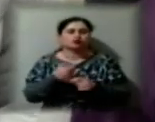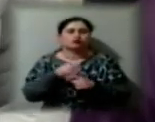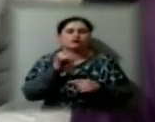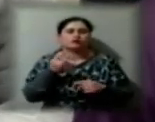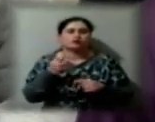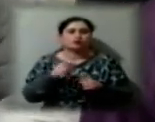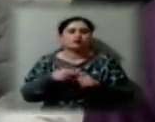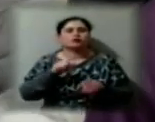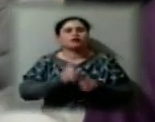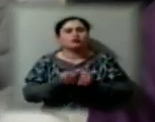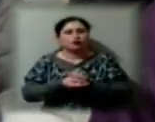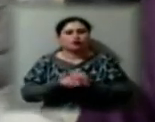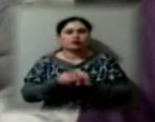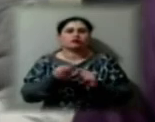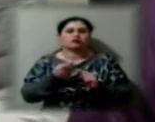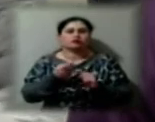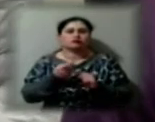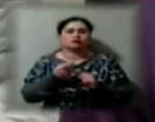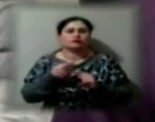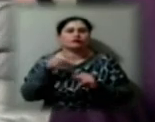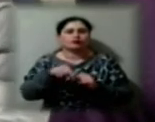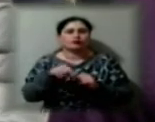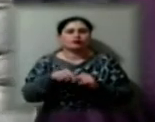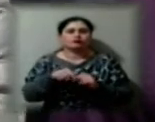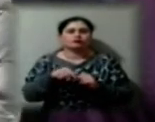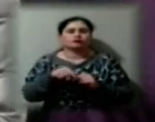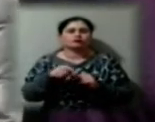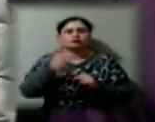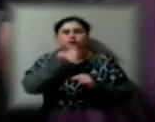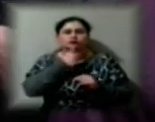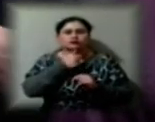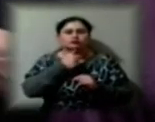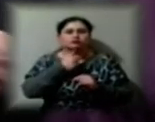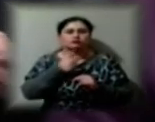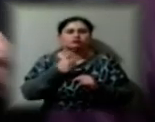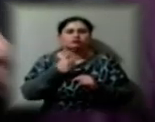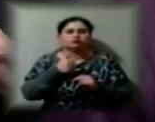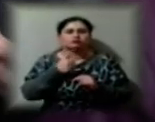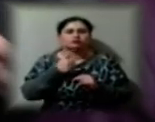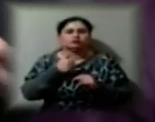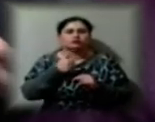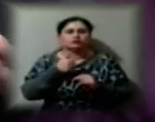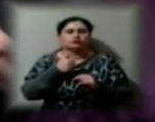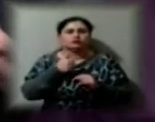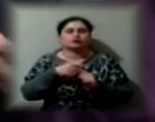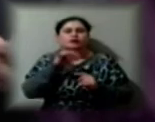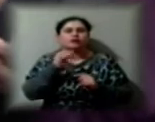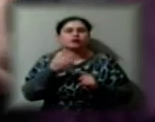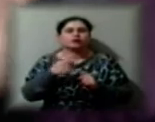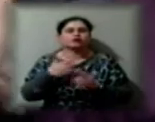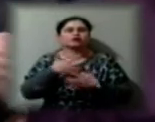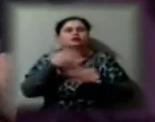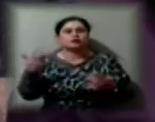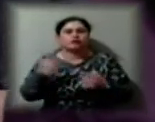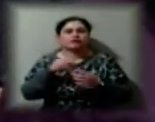у цьому році на філію збільшено фінансування,